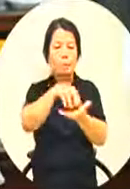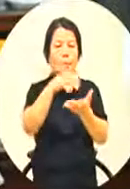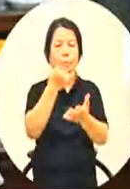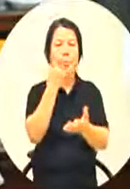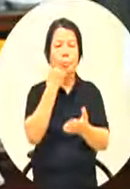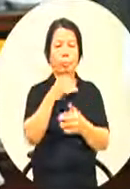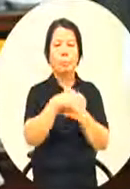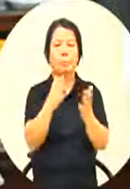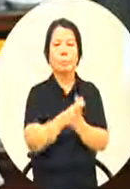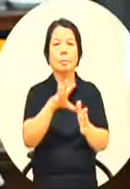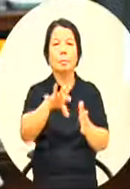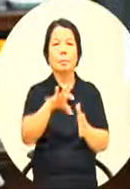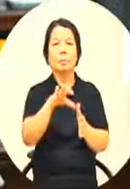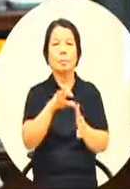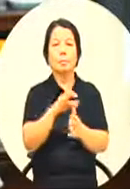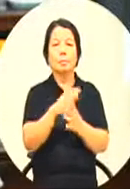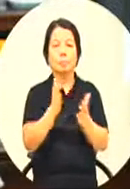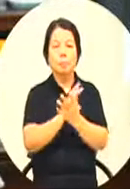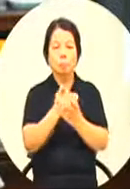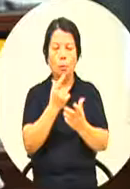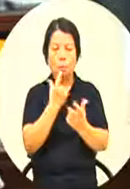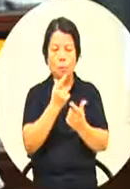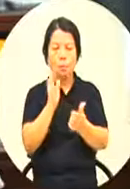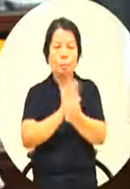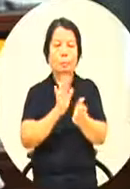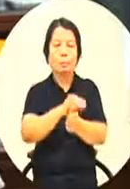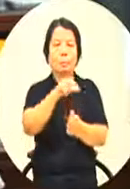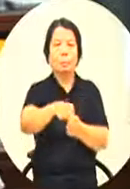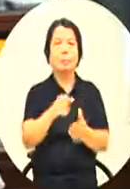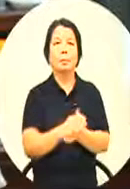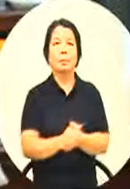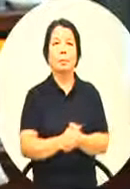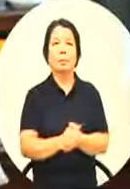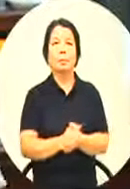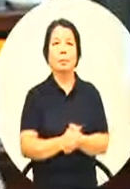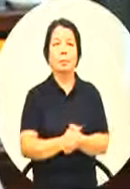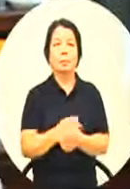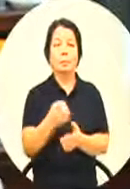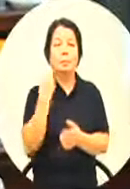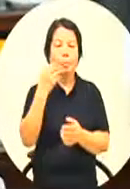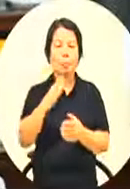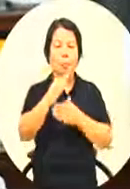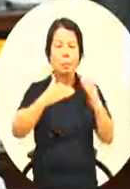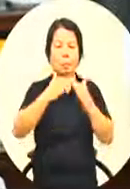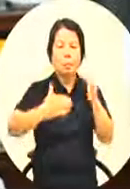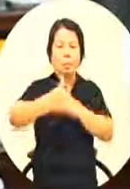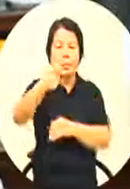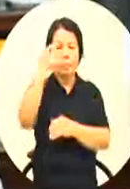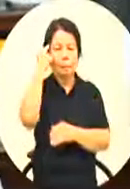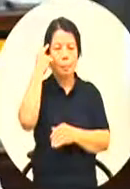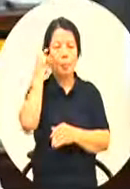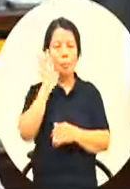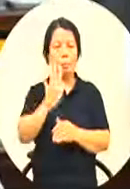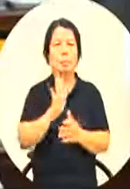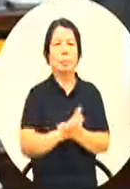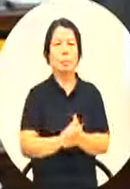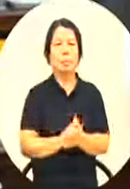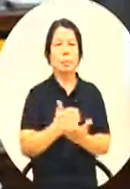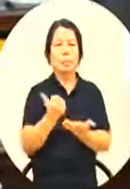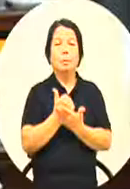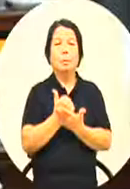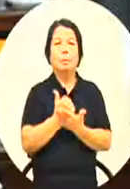强化来扮演这个角色那我请我知道新的校长对这个有概念可不可以请你